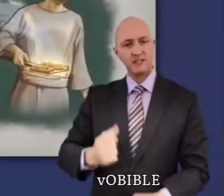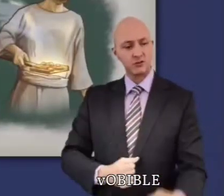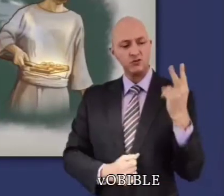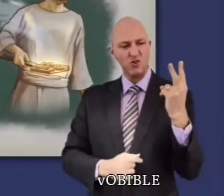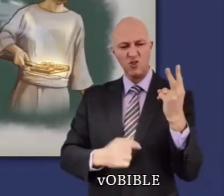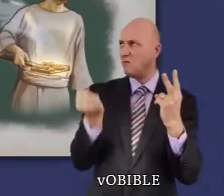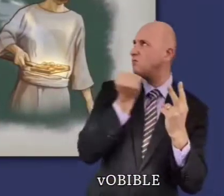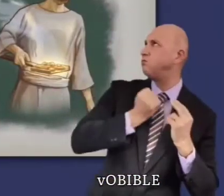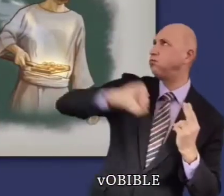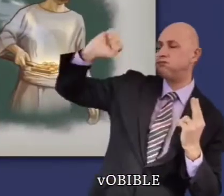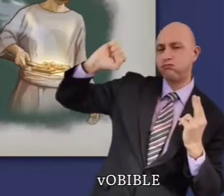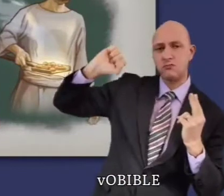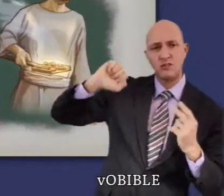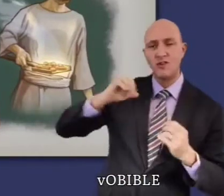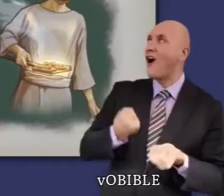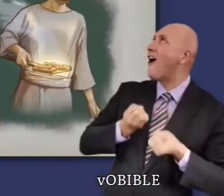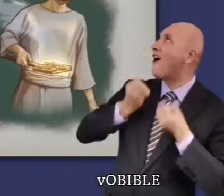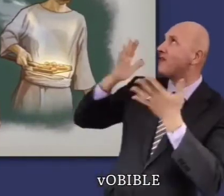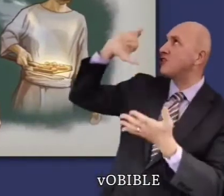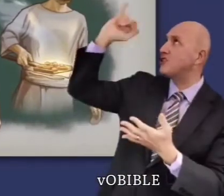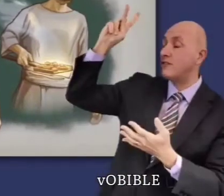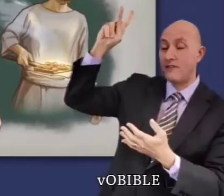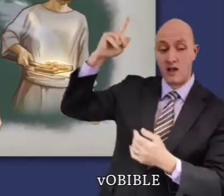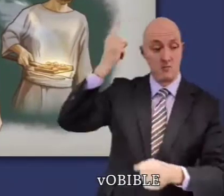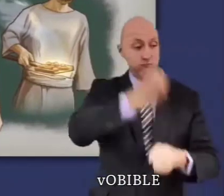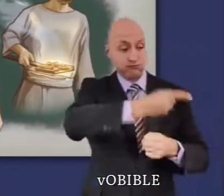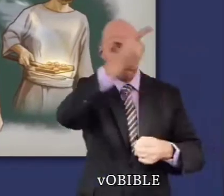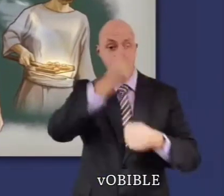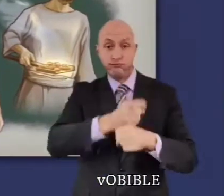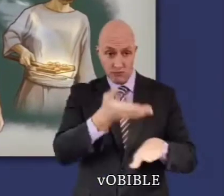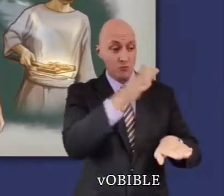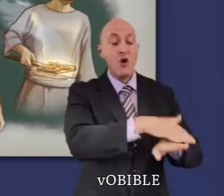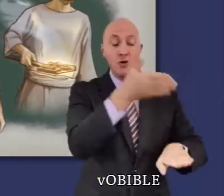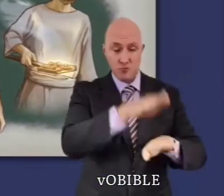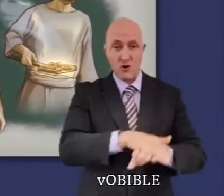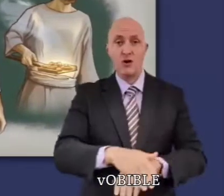prêtres Nadab et Abihu, parce qu'ils ont offert un feu ou de l'encens non autorisé.